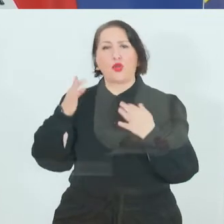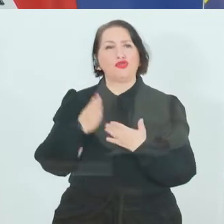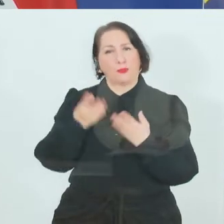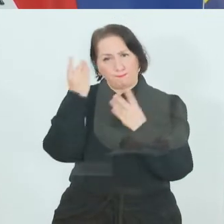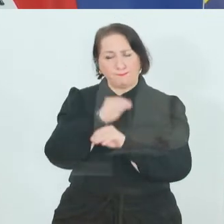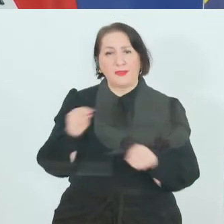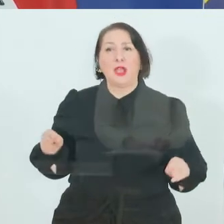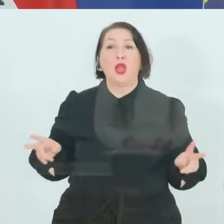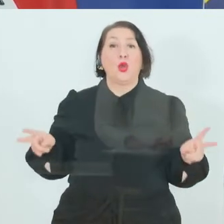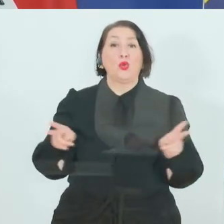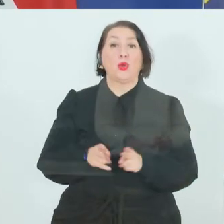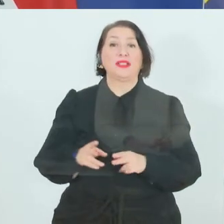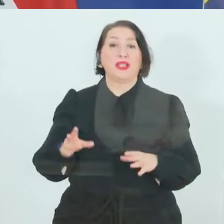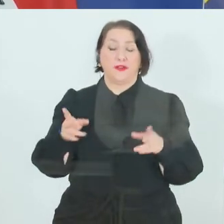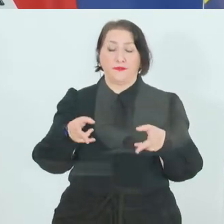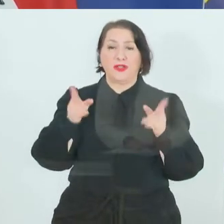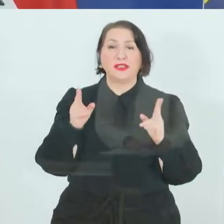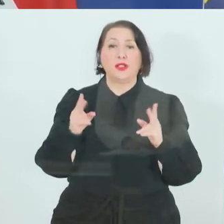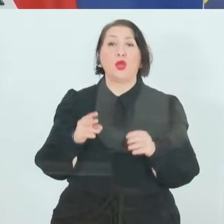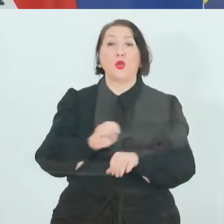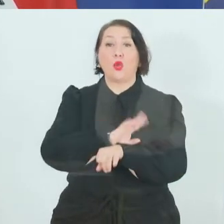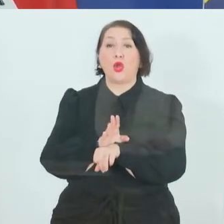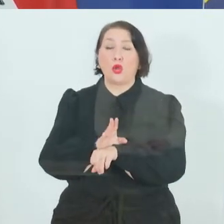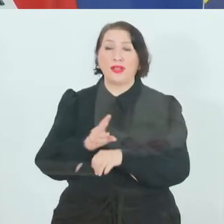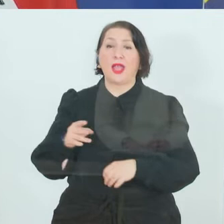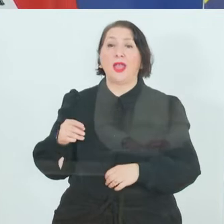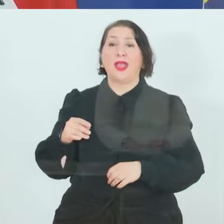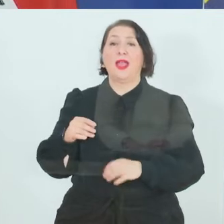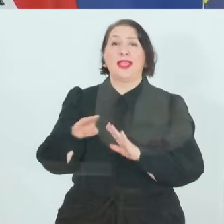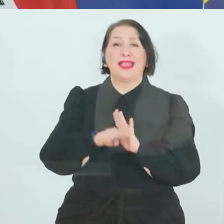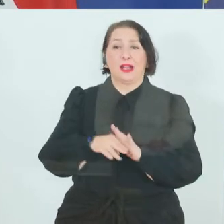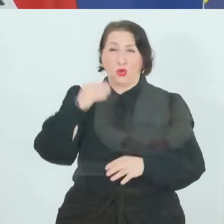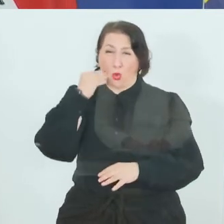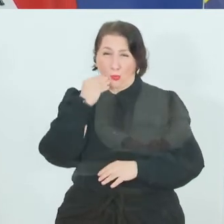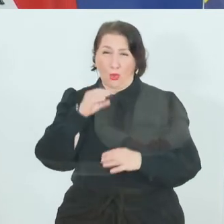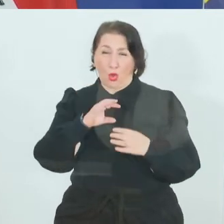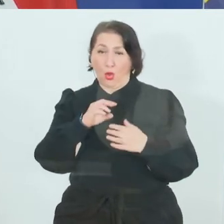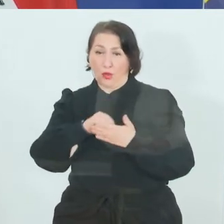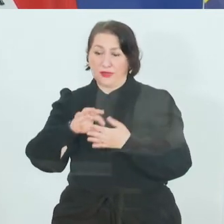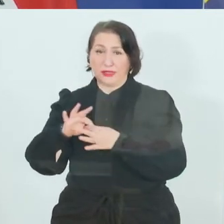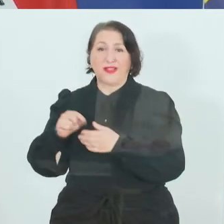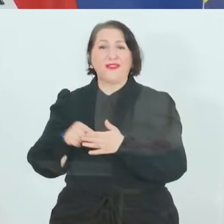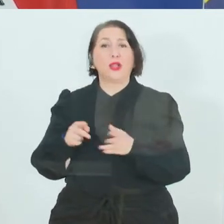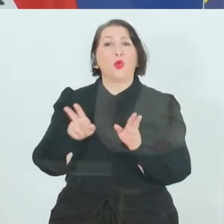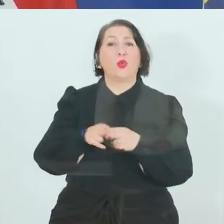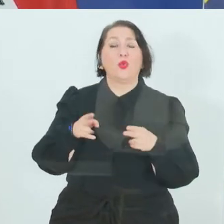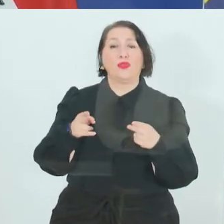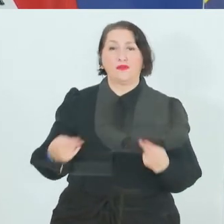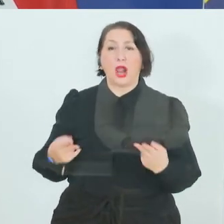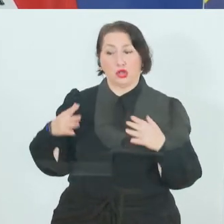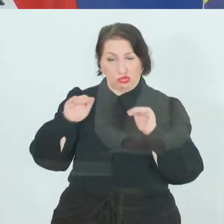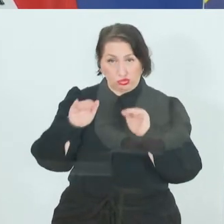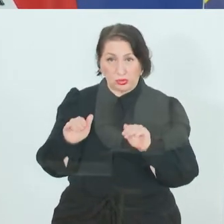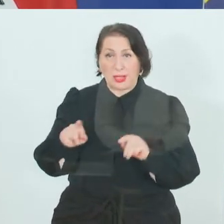kurzfristigen Corona Homeoffice-Regelungen verlängert haben, nämlich mit einerseits den Unfallschutz verlängert bis